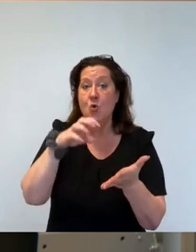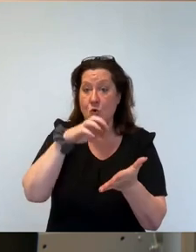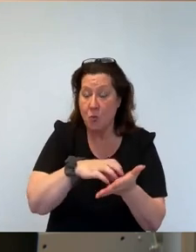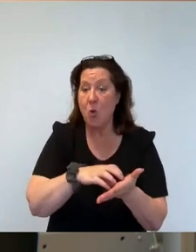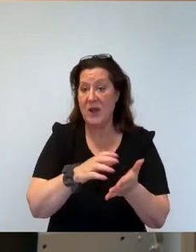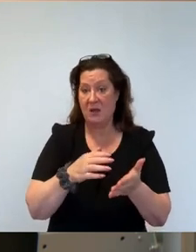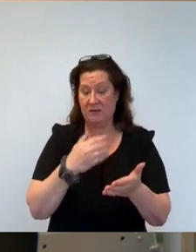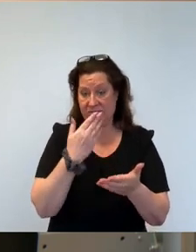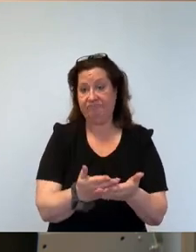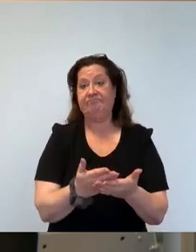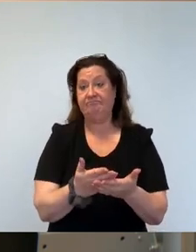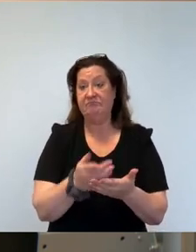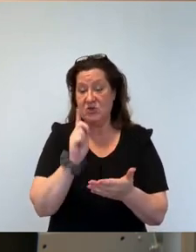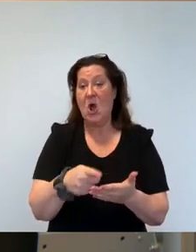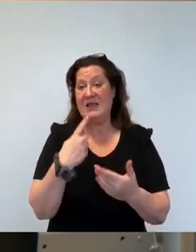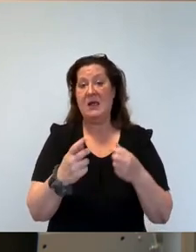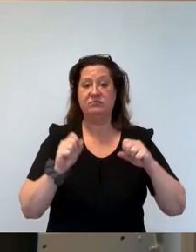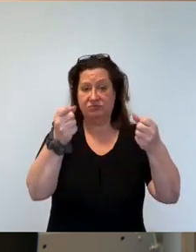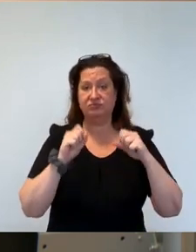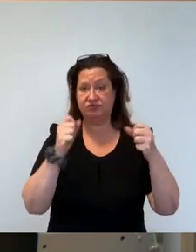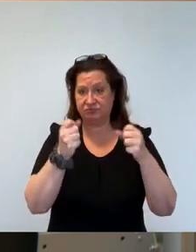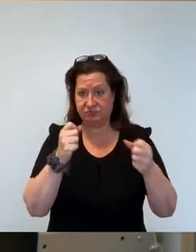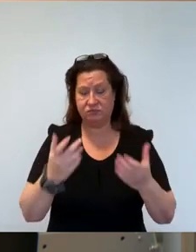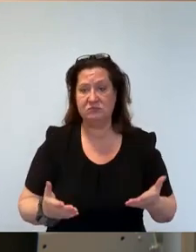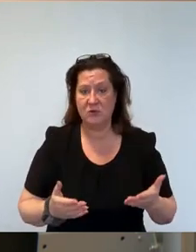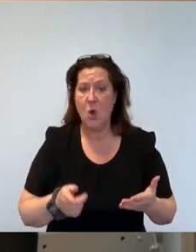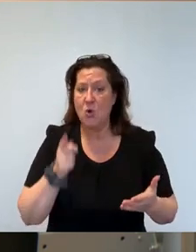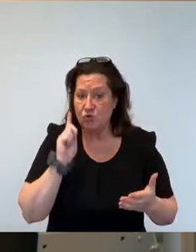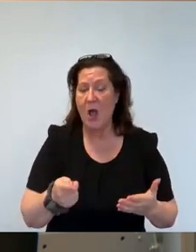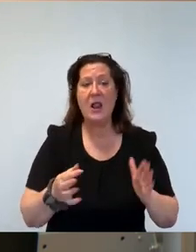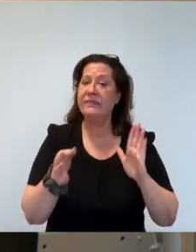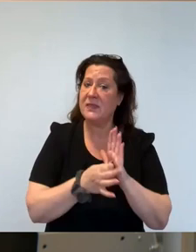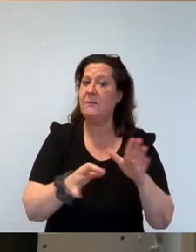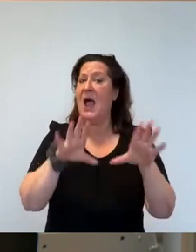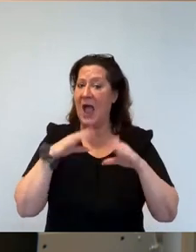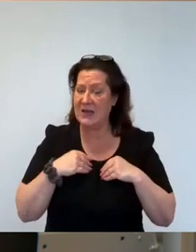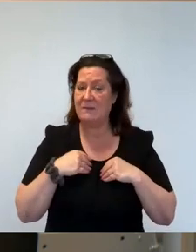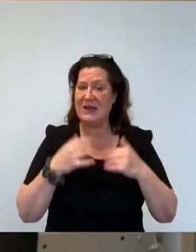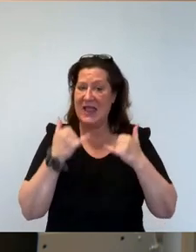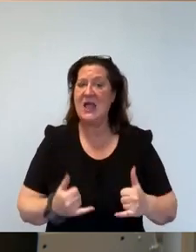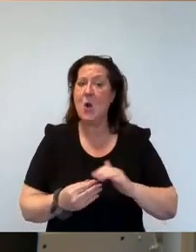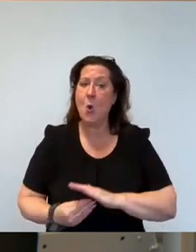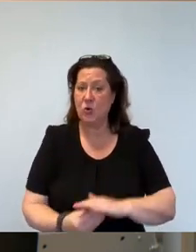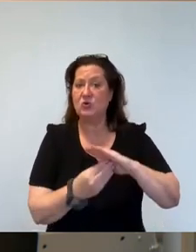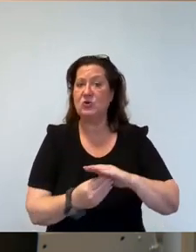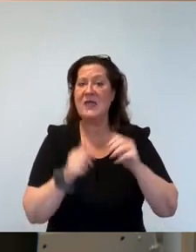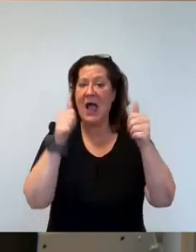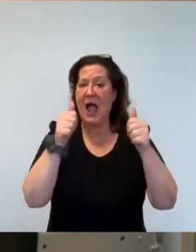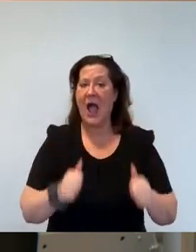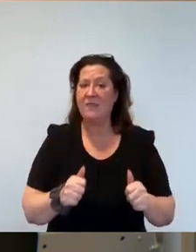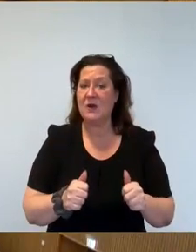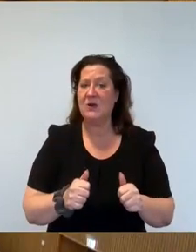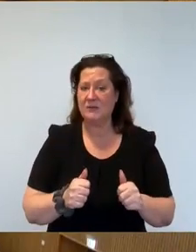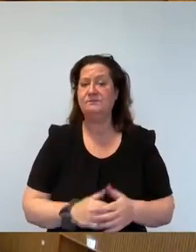Und von daher nehmen wir diese Anregung auf und unterstützen auch den Antrag an der Stelle. Vielen Dank.